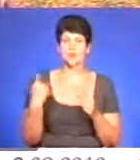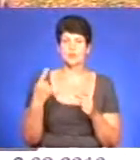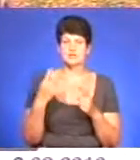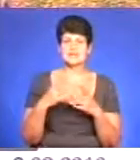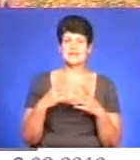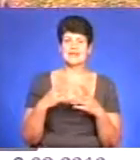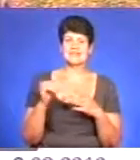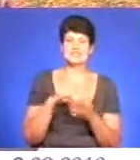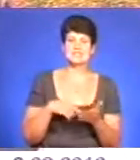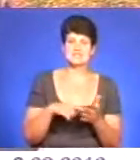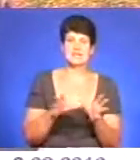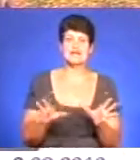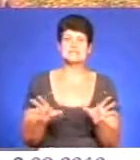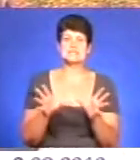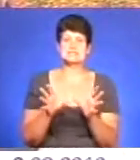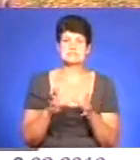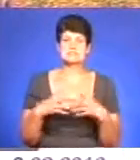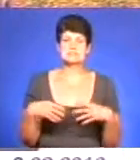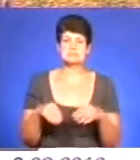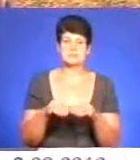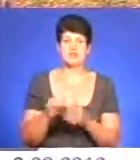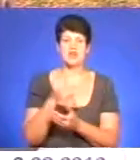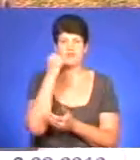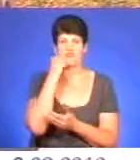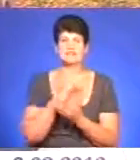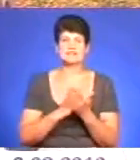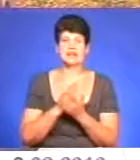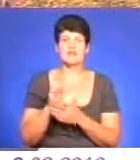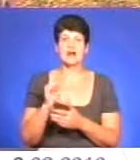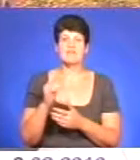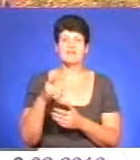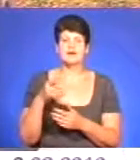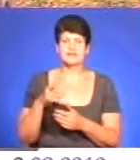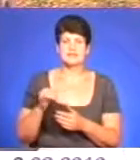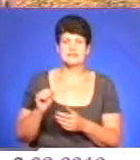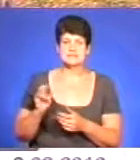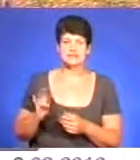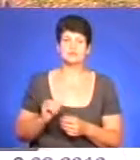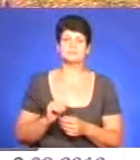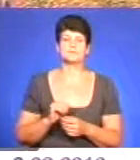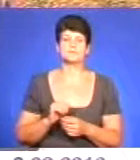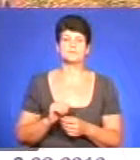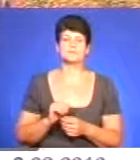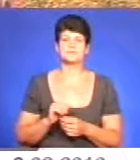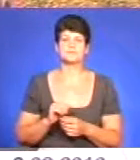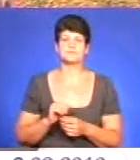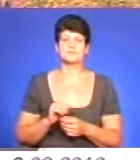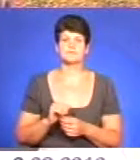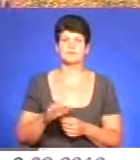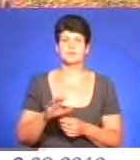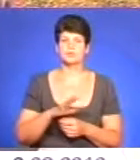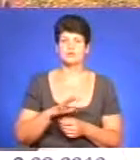міська теж, ветеранів Афганістану, які перебували на чолі з Крабцем Романом Івановичем в АТО,